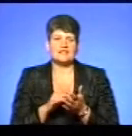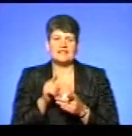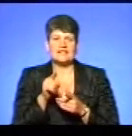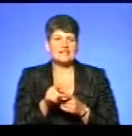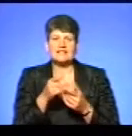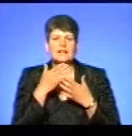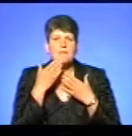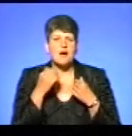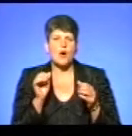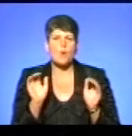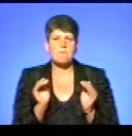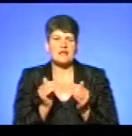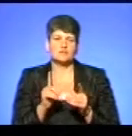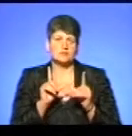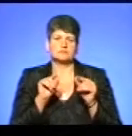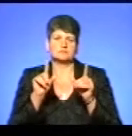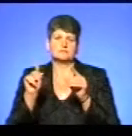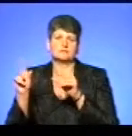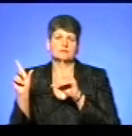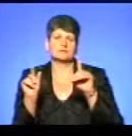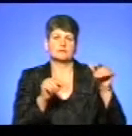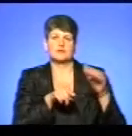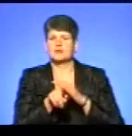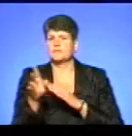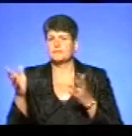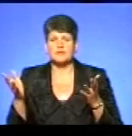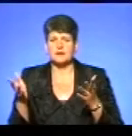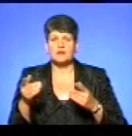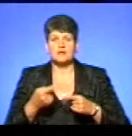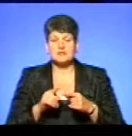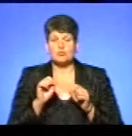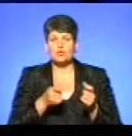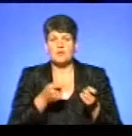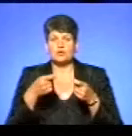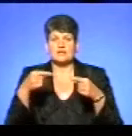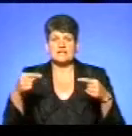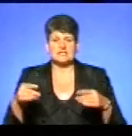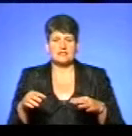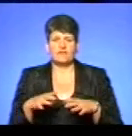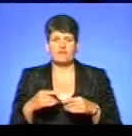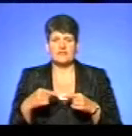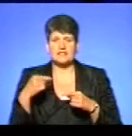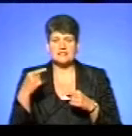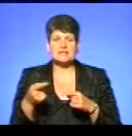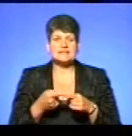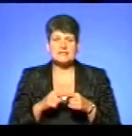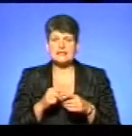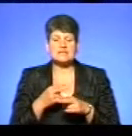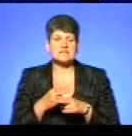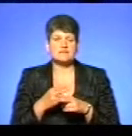міграція, шаху міграцію вони можуть переносити, бо знає, які вістані. Там частково була проведена депопуляція, про це те абсолютно не заважає,